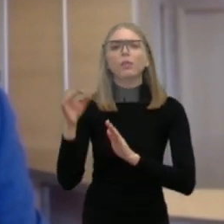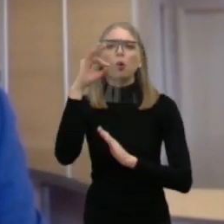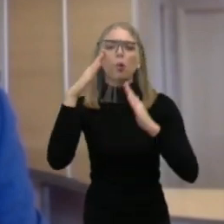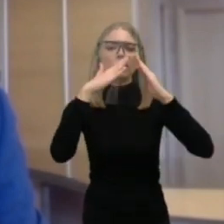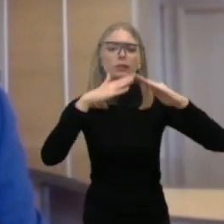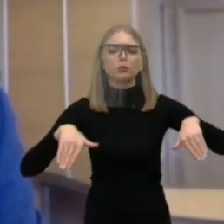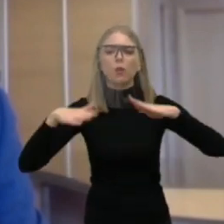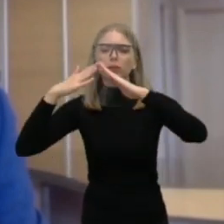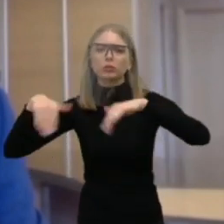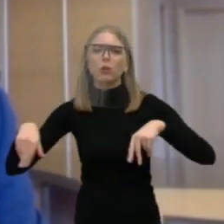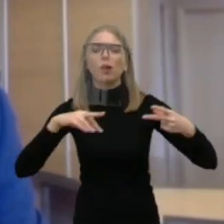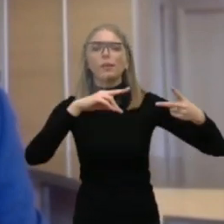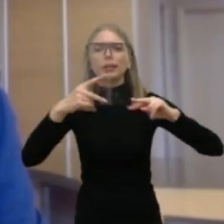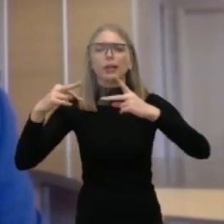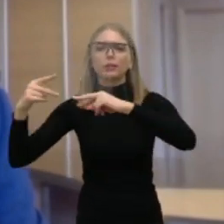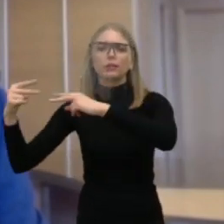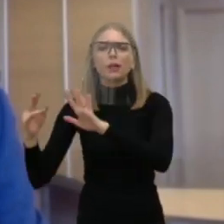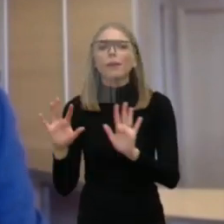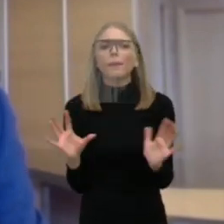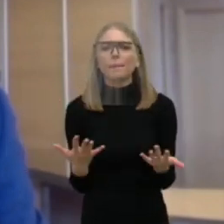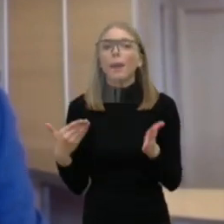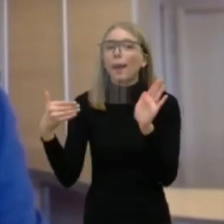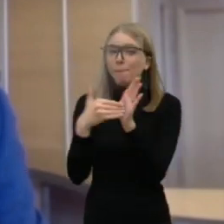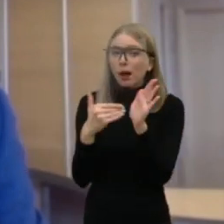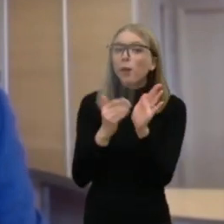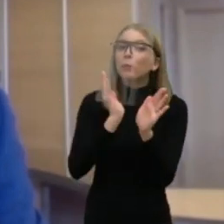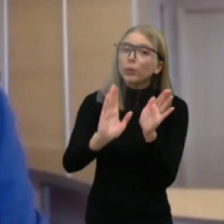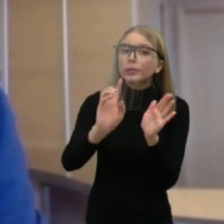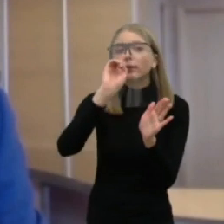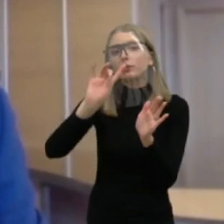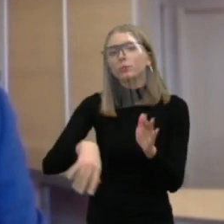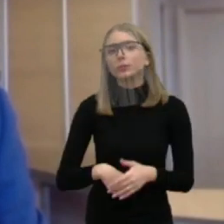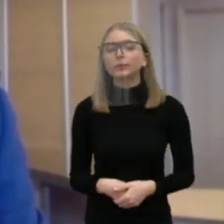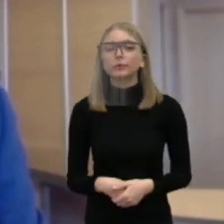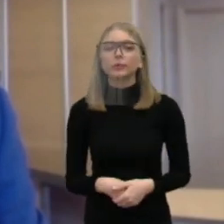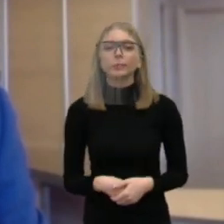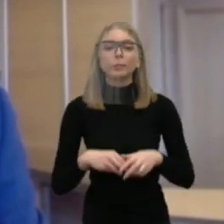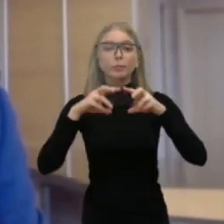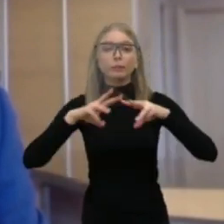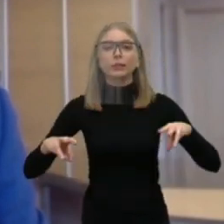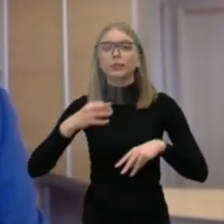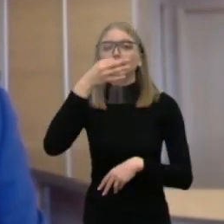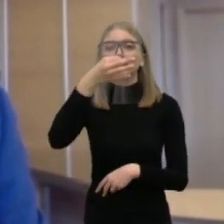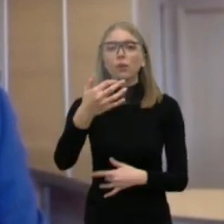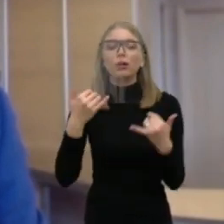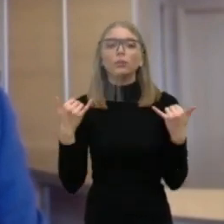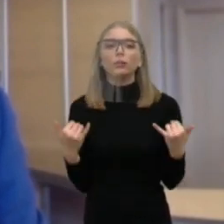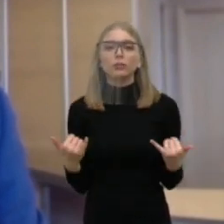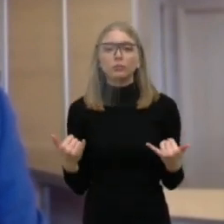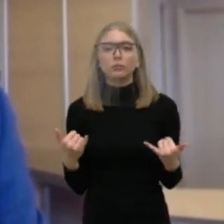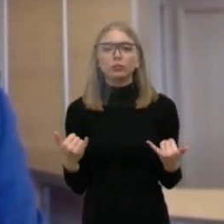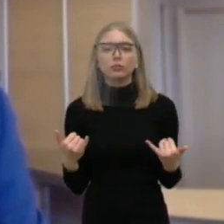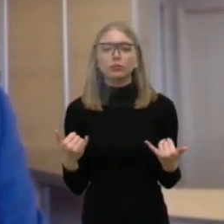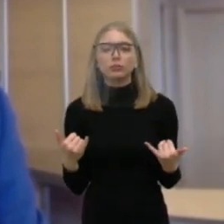keitimo. Kiek tos paramos bus, ar jinai bus didelma, kaip ten viskas vyksta? Šiuo metu priemonė administruoja